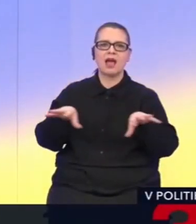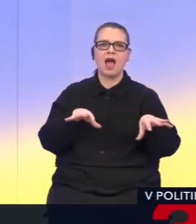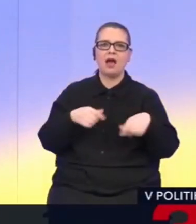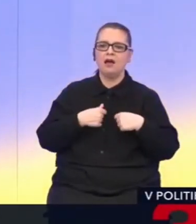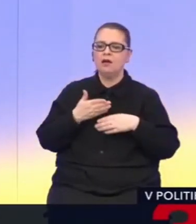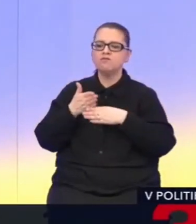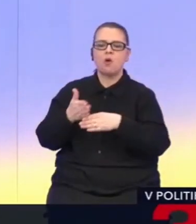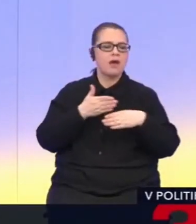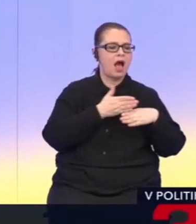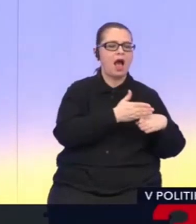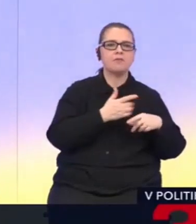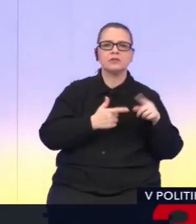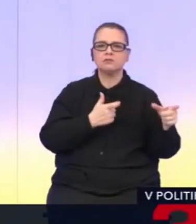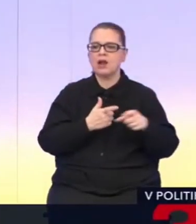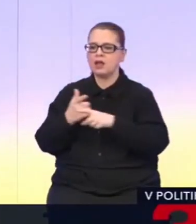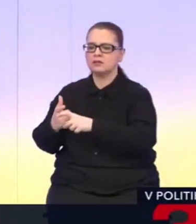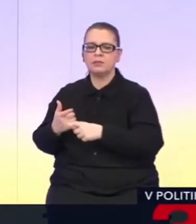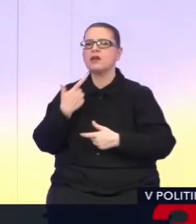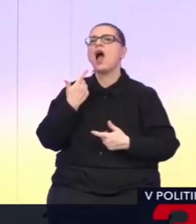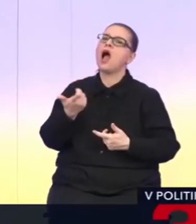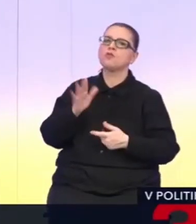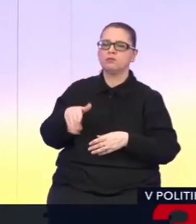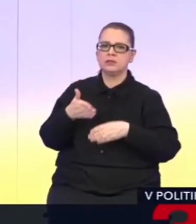vyzbrojovaná muníciou, zbraňami. Ako by ste im pomohli?